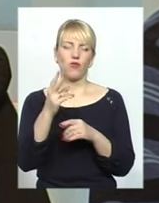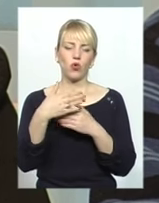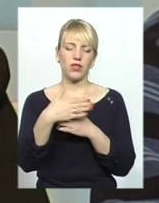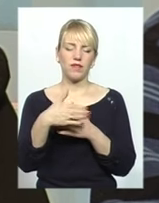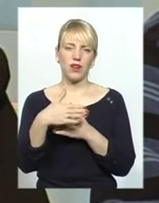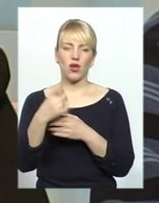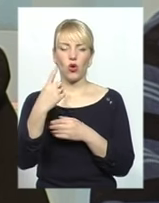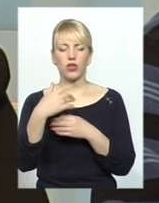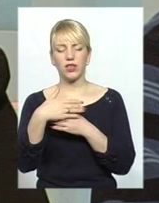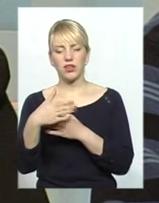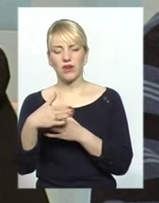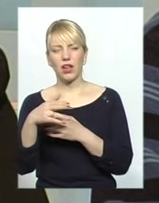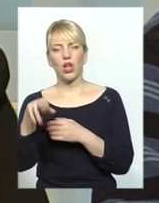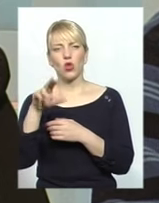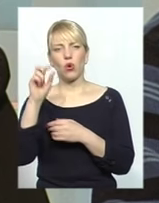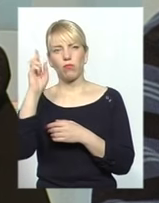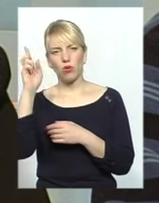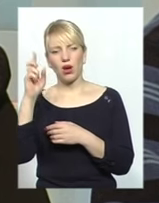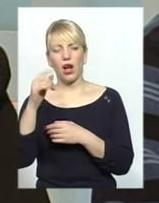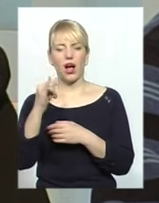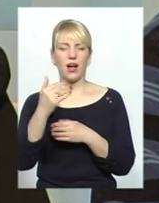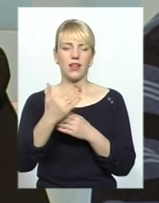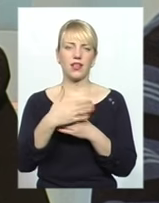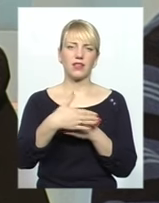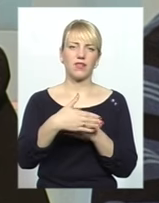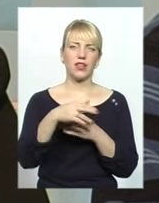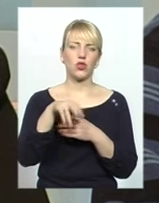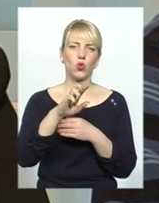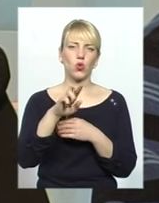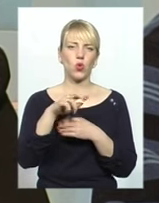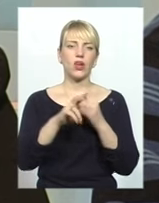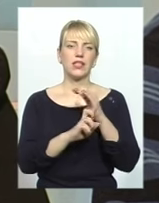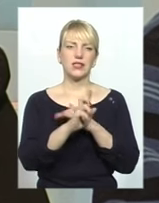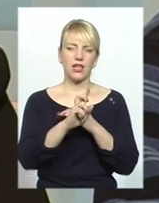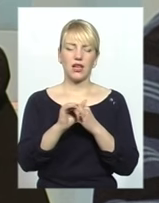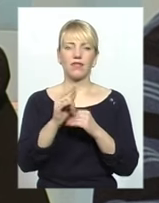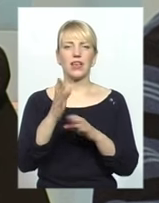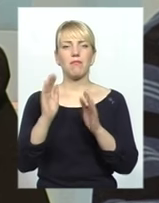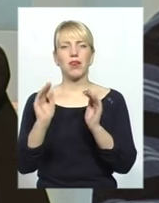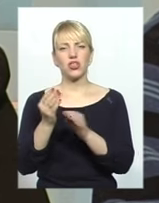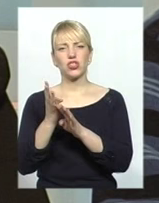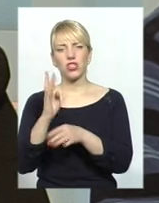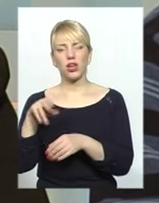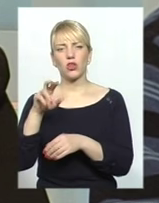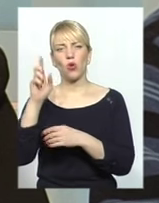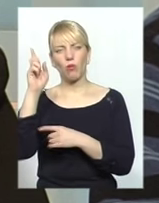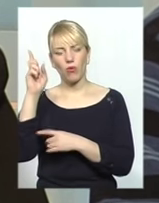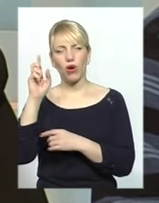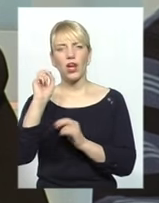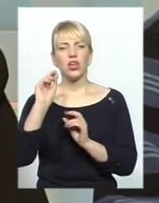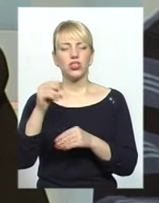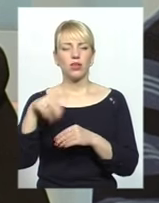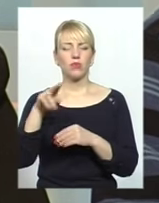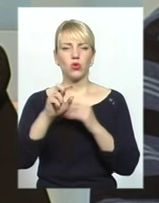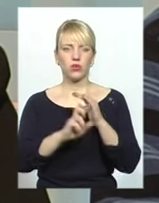одні до Бога, а одні до церкви. То до Бога є менше людей стоїть в черзі, а до церкви стоїть більше людей. І чи до церкви, чи до